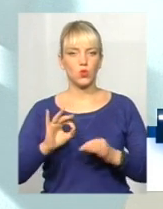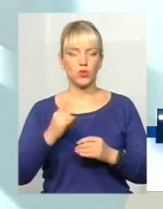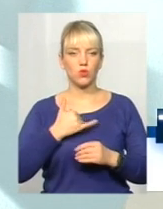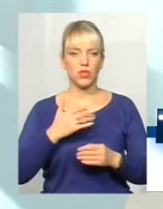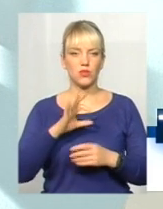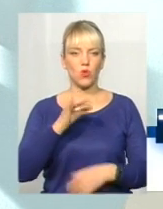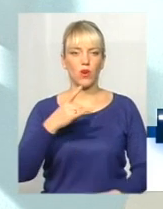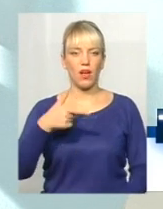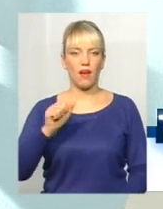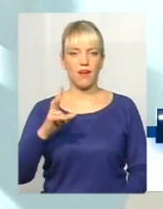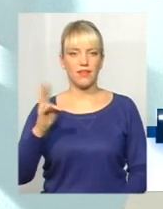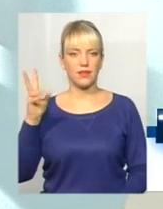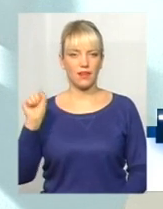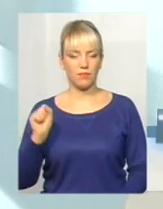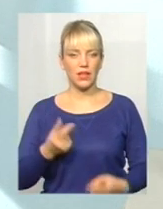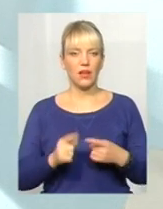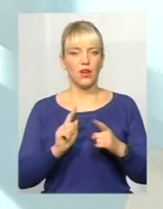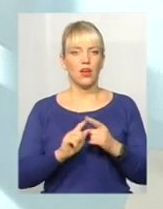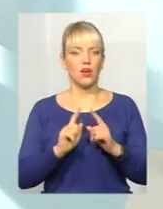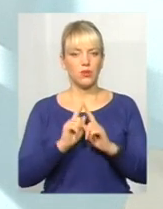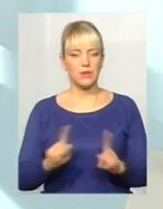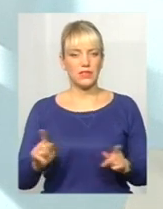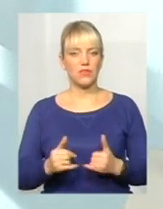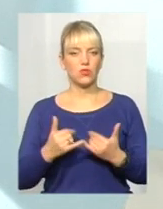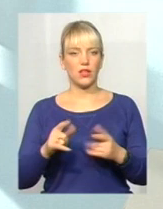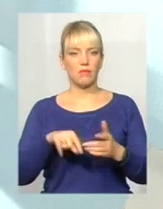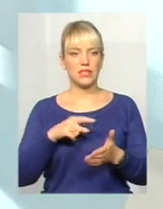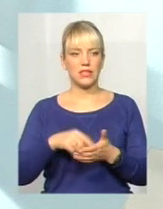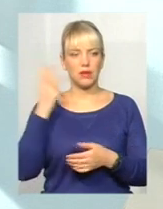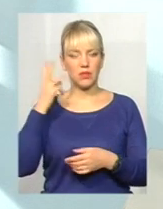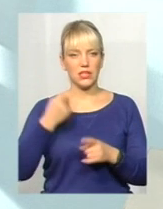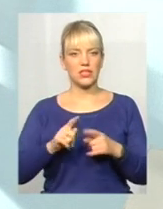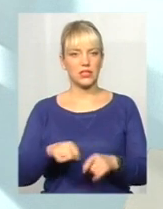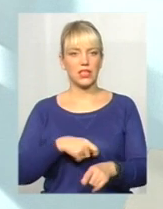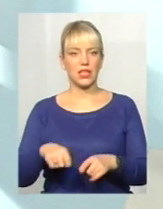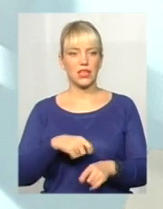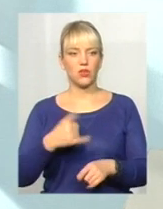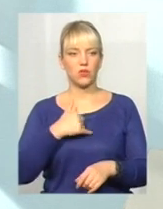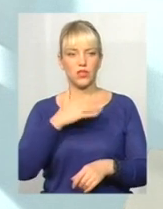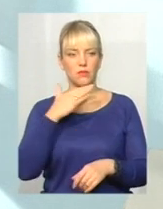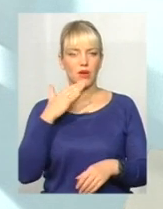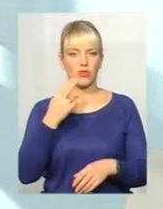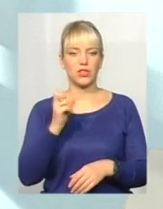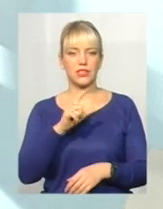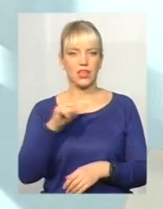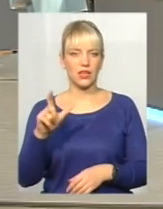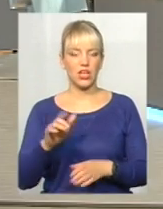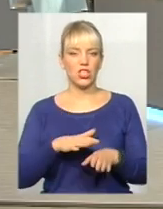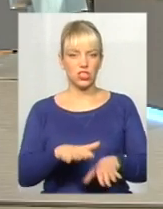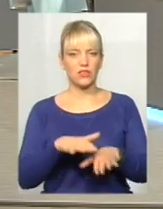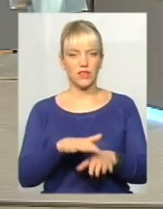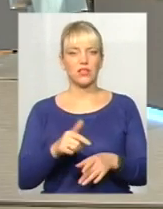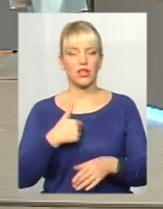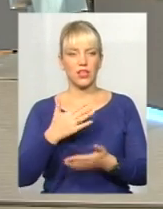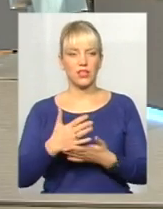органічних продуктів. Спеціфічне для міста Хмельницького – це в нас тканини. У нас дуже багато цехів швейних, і ми маємо велику